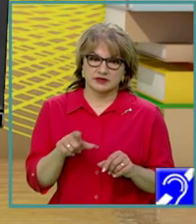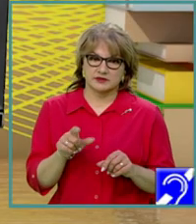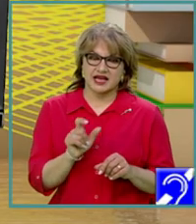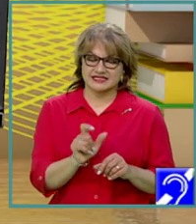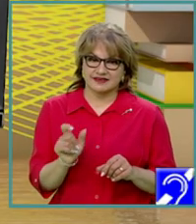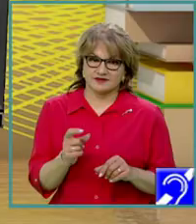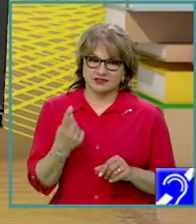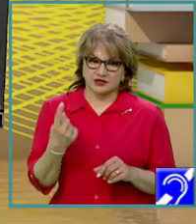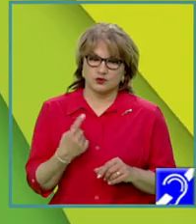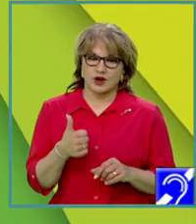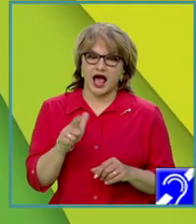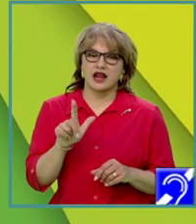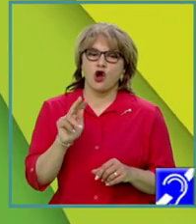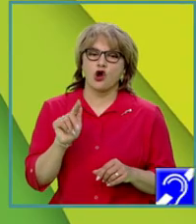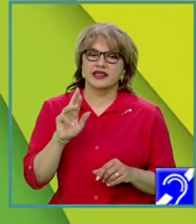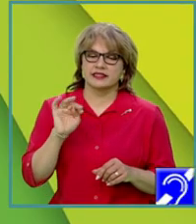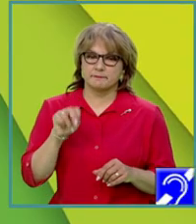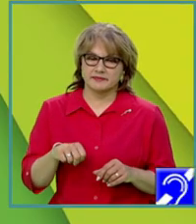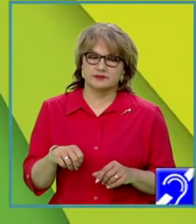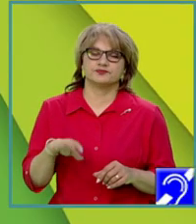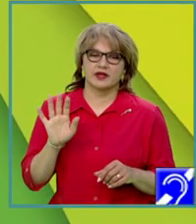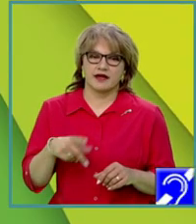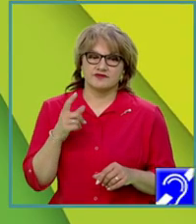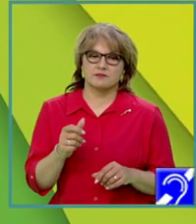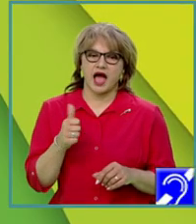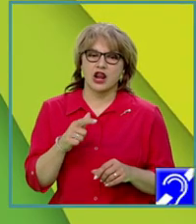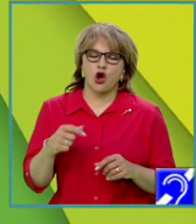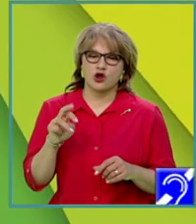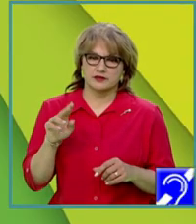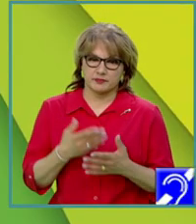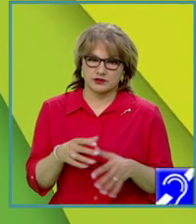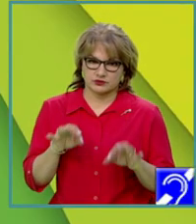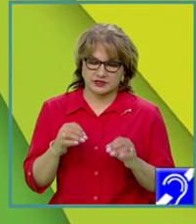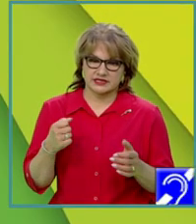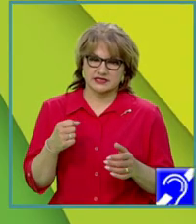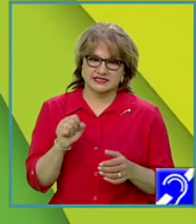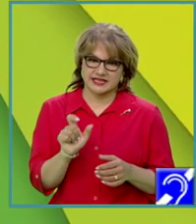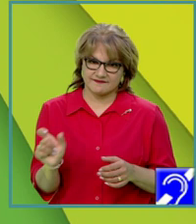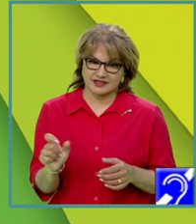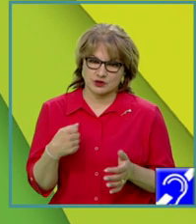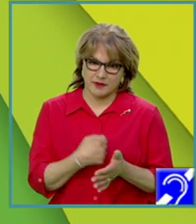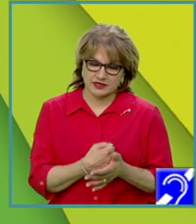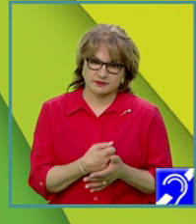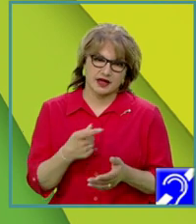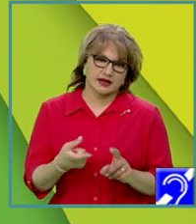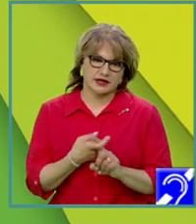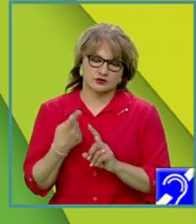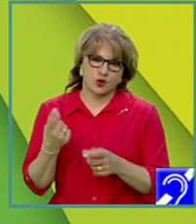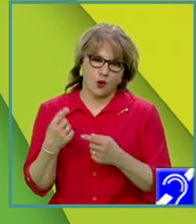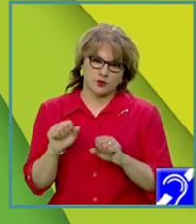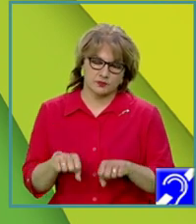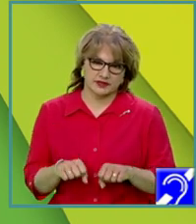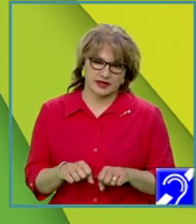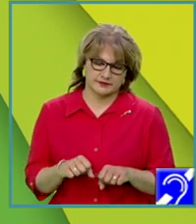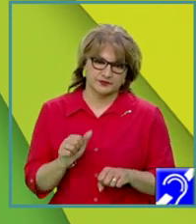într-un algoritm, avem algoritmul pentru determinarea secvențelor maximale în raport cu anumită proprietate.